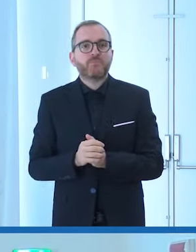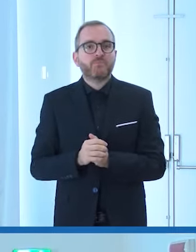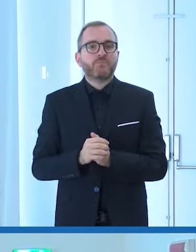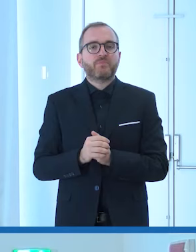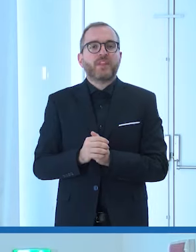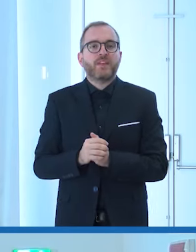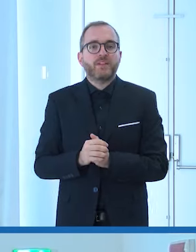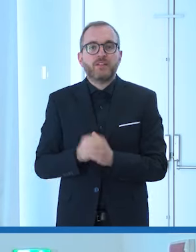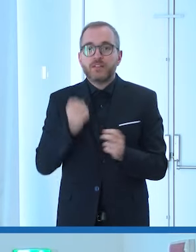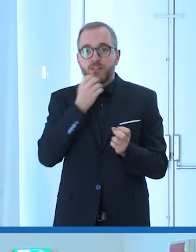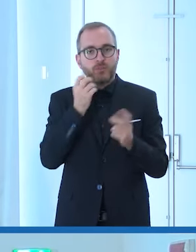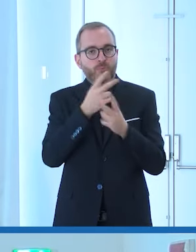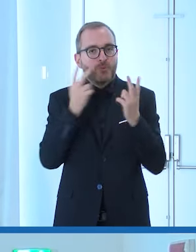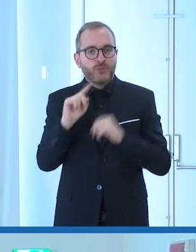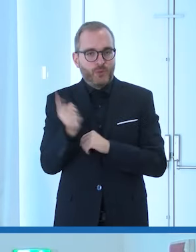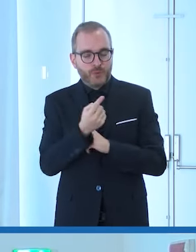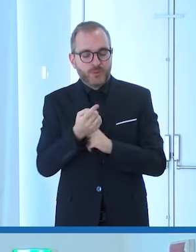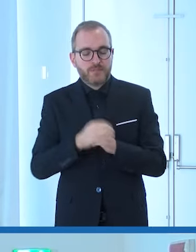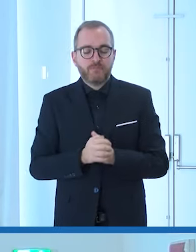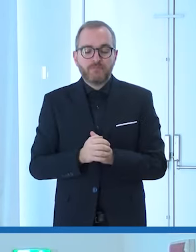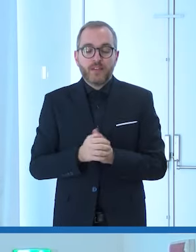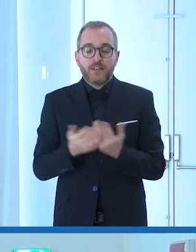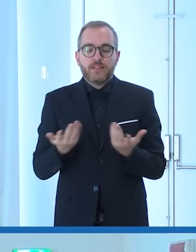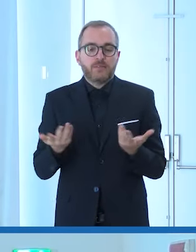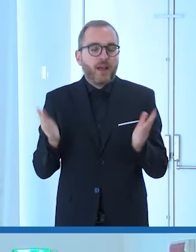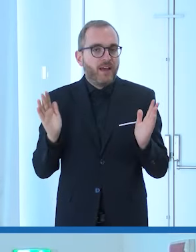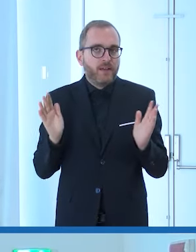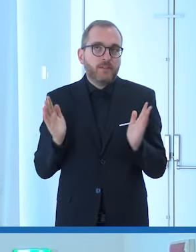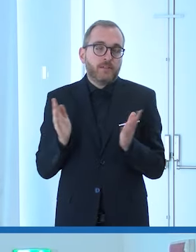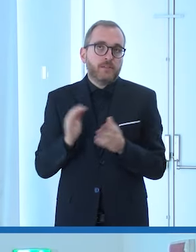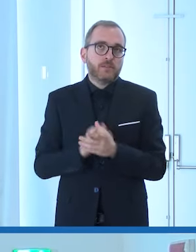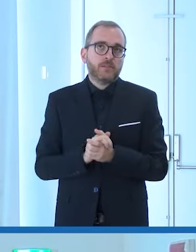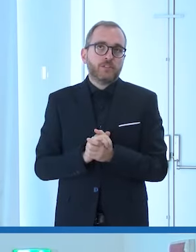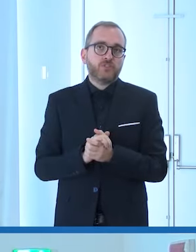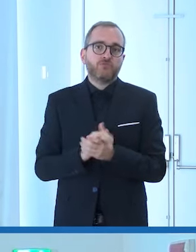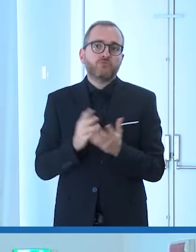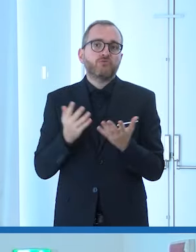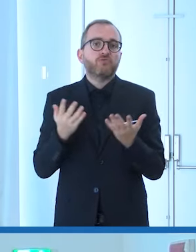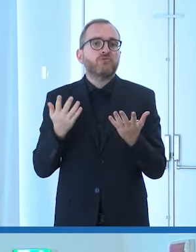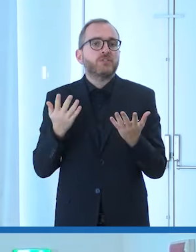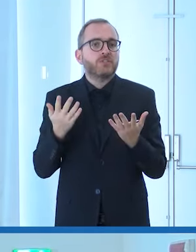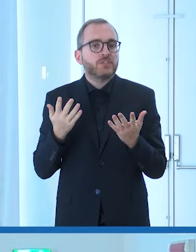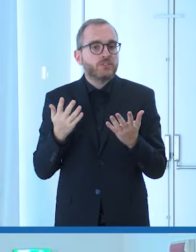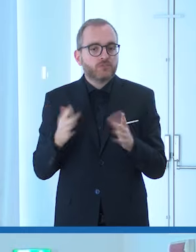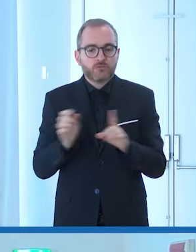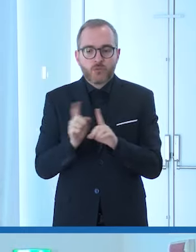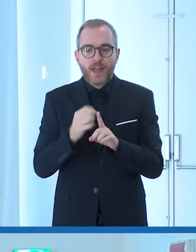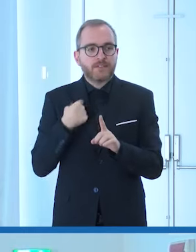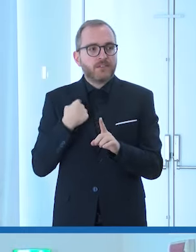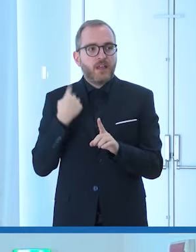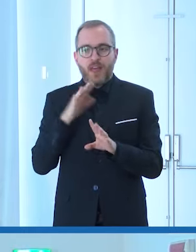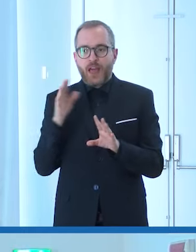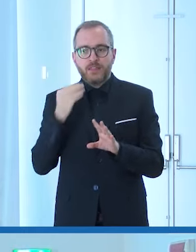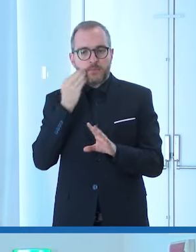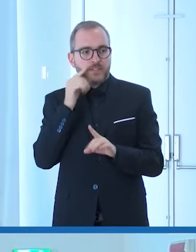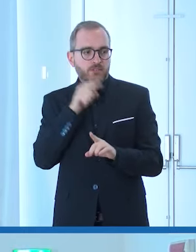ma sicuramente già è semplice il fatto di non essere considerati delle persone fragili